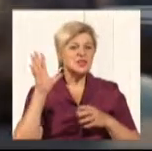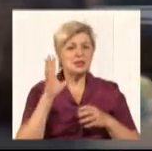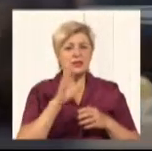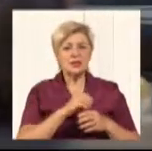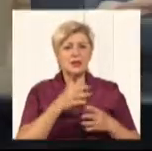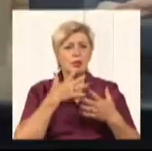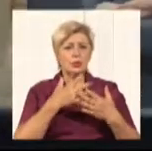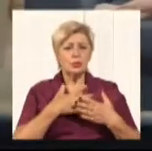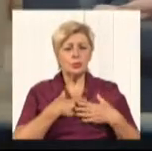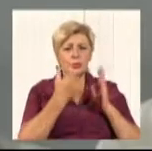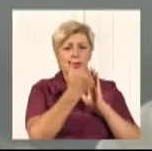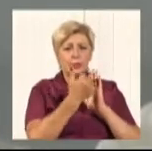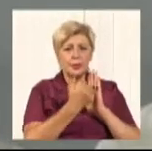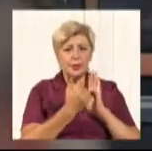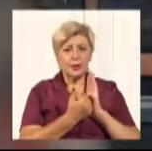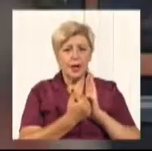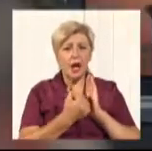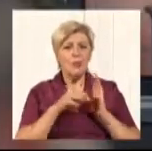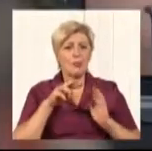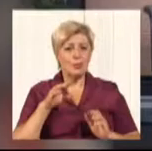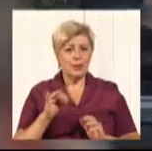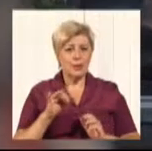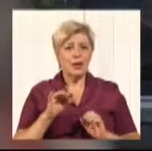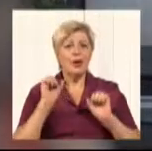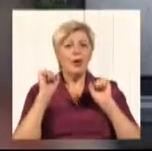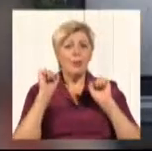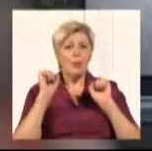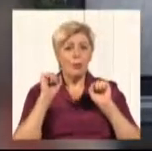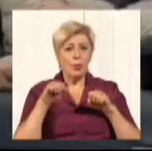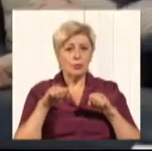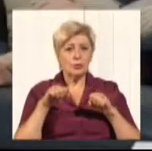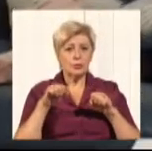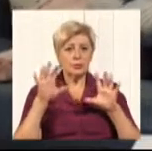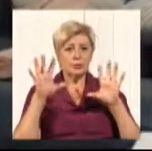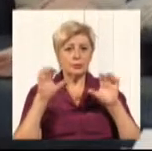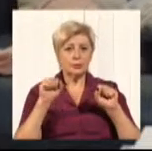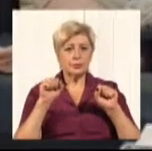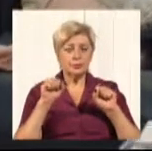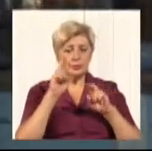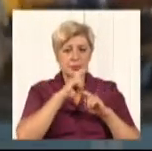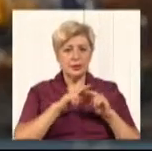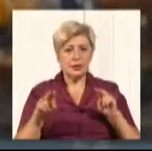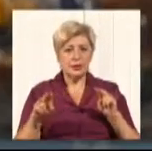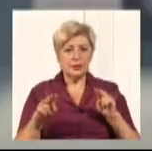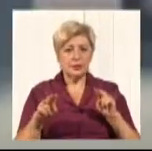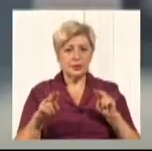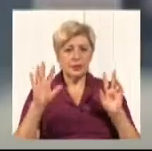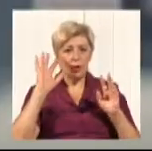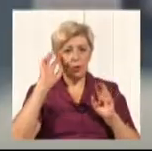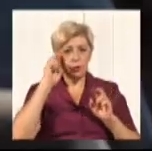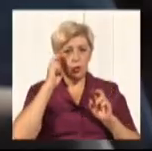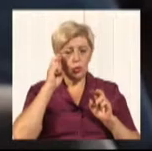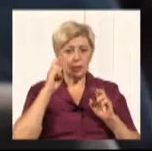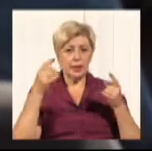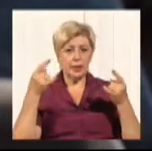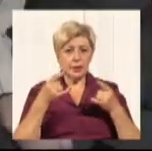можуть зникнути. Чорний екран